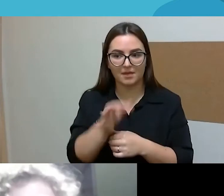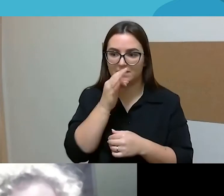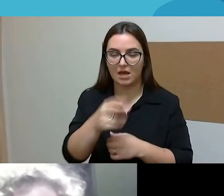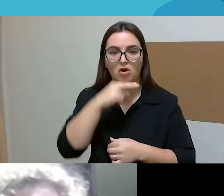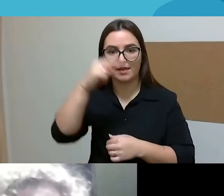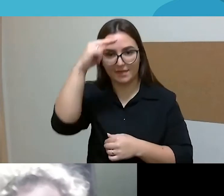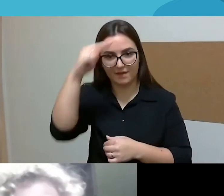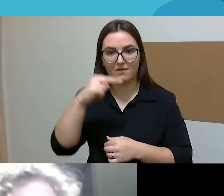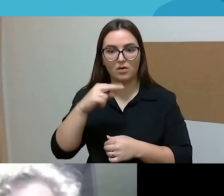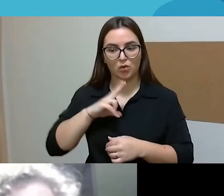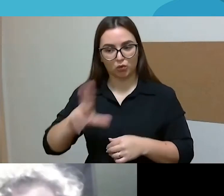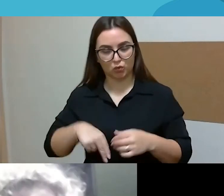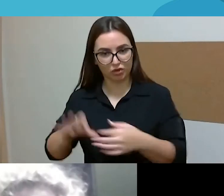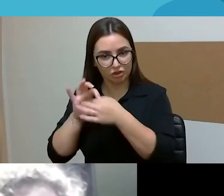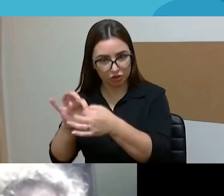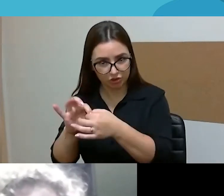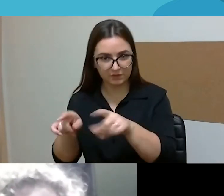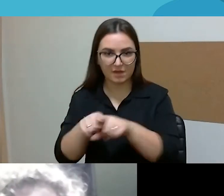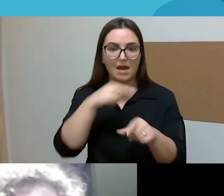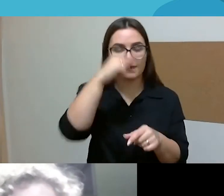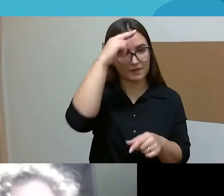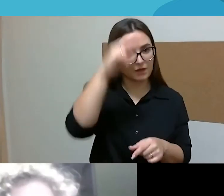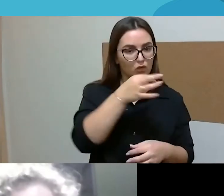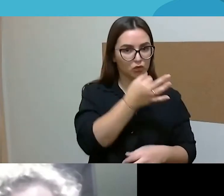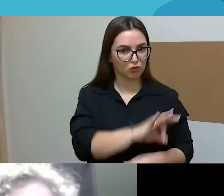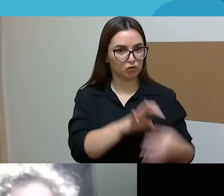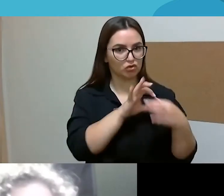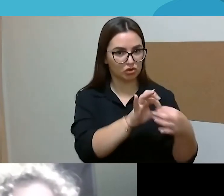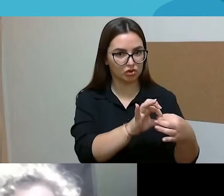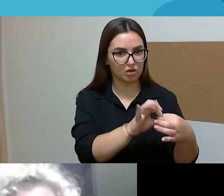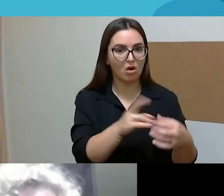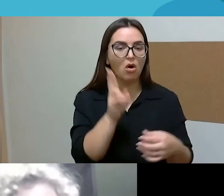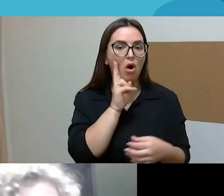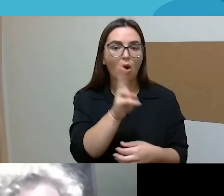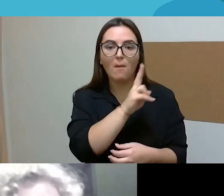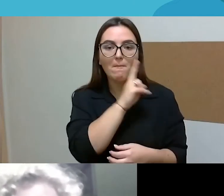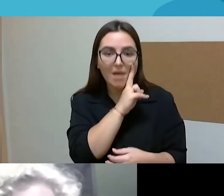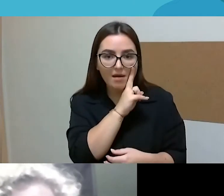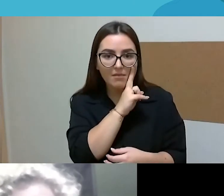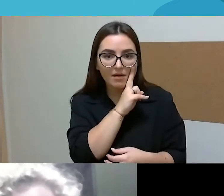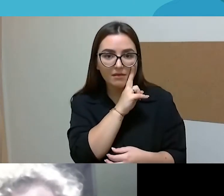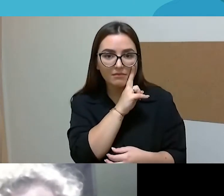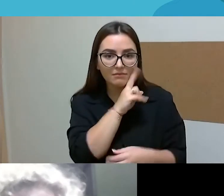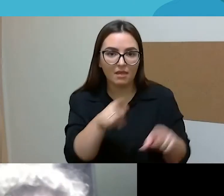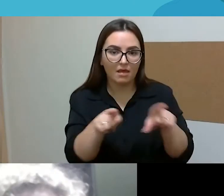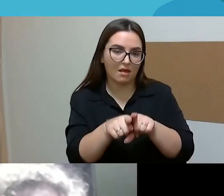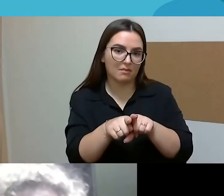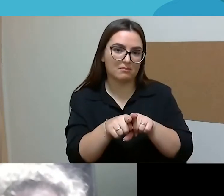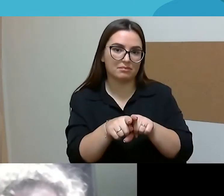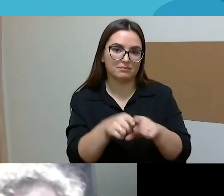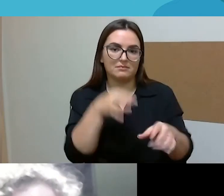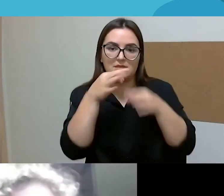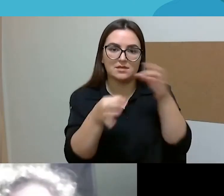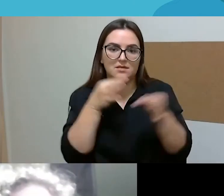Tėvo ir dukter santykis, tėvo ir sunaus santykis. Mama, moteris vaikų kontekste buvo minima rečiau,